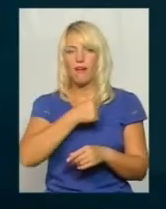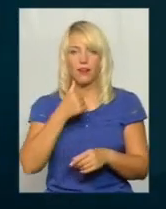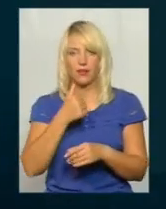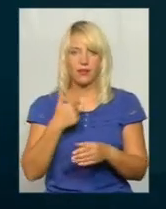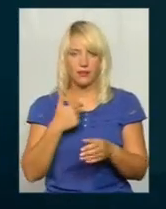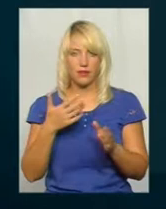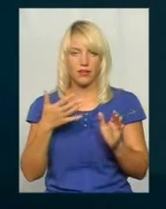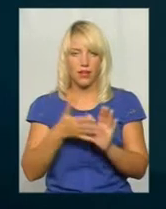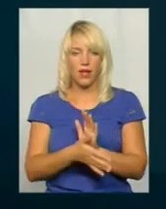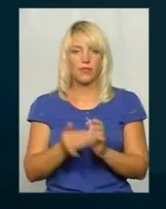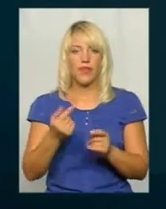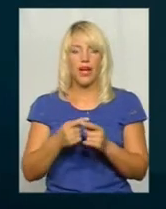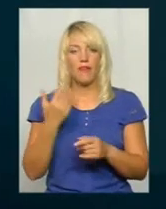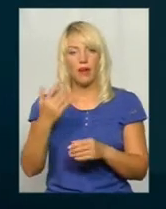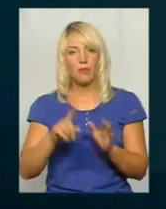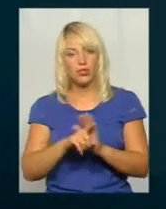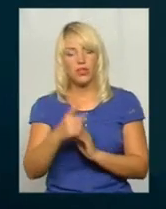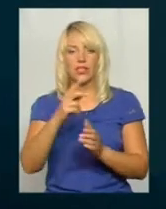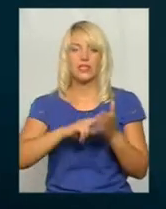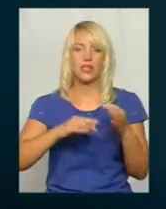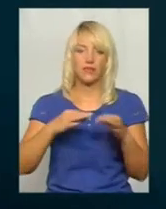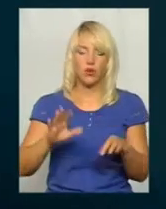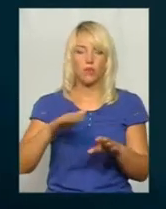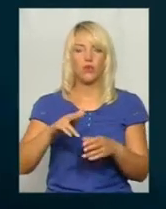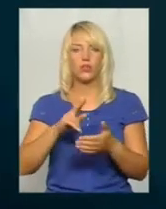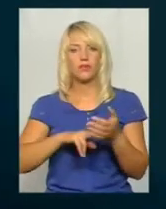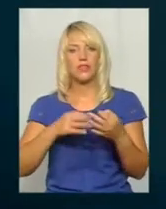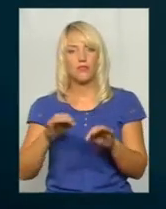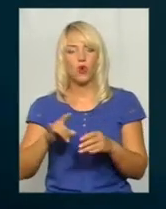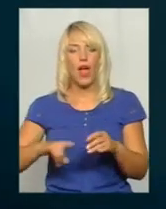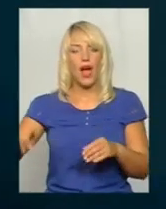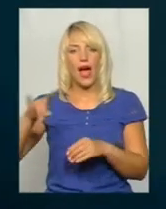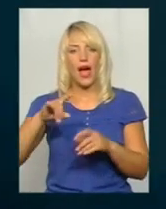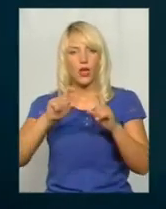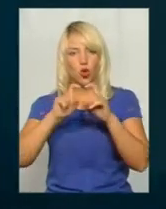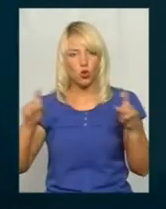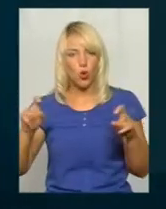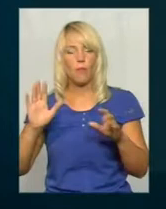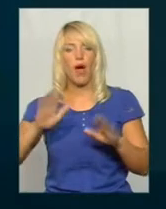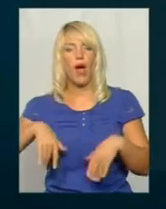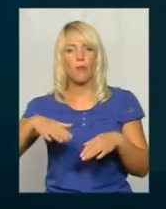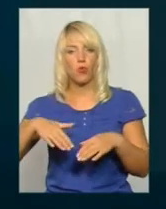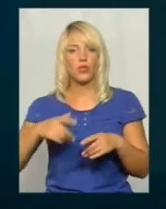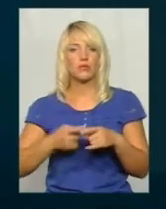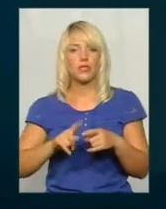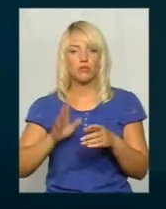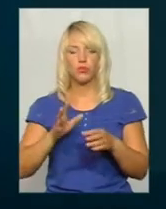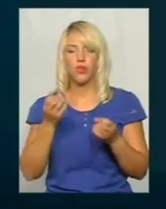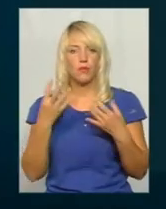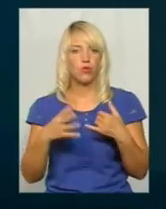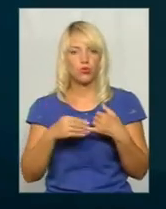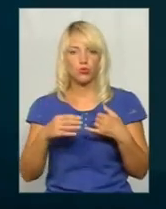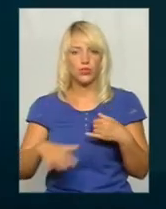треба буде починати з першого сертифіката, потім треба буде сертифікувати аеродром. І тоді це вже буде не ділянка